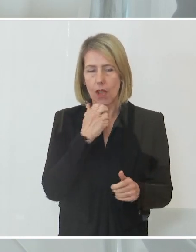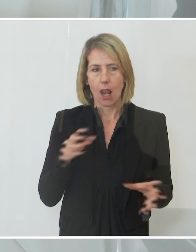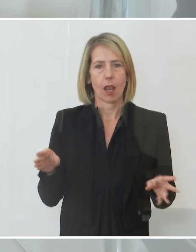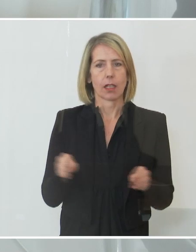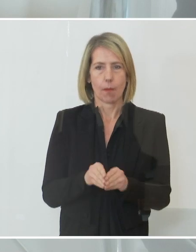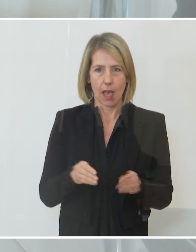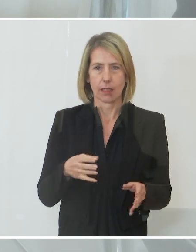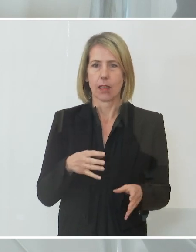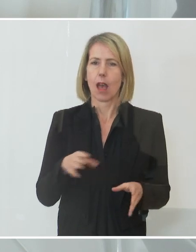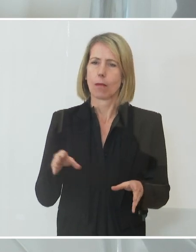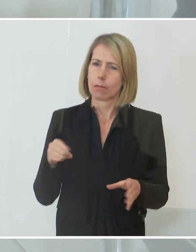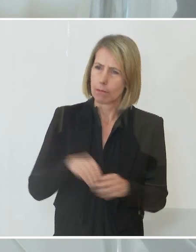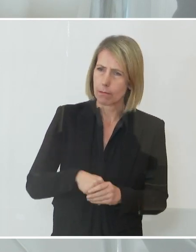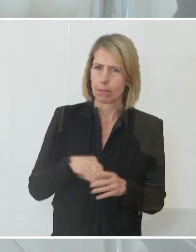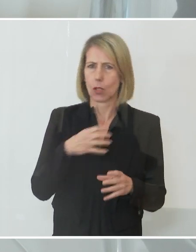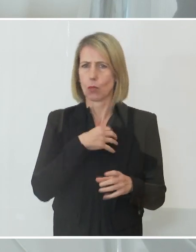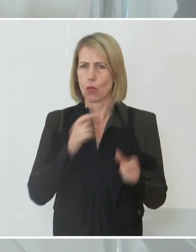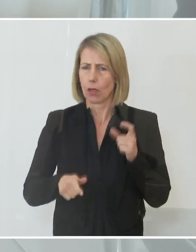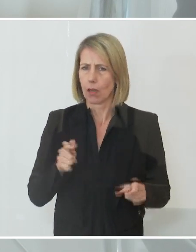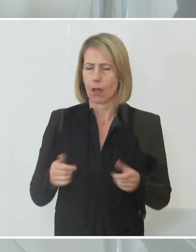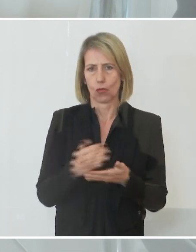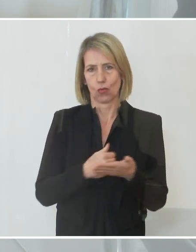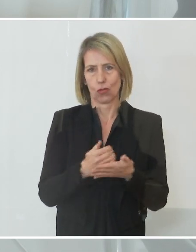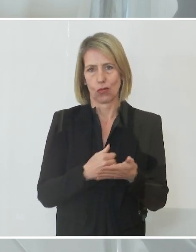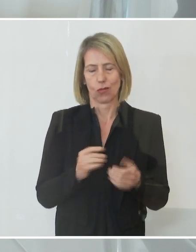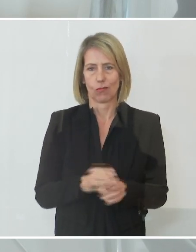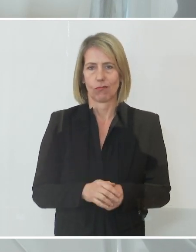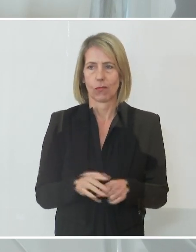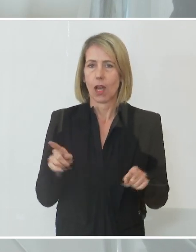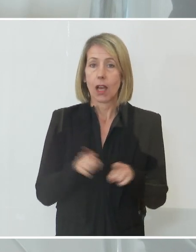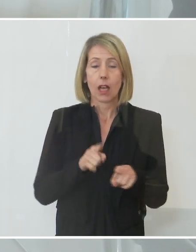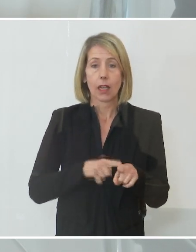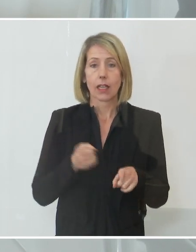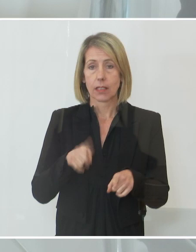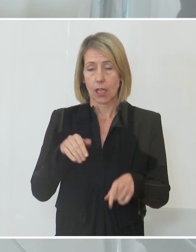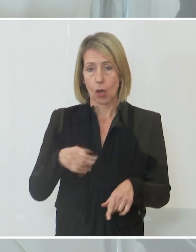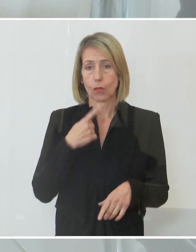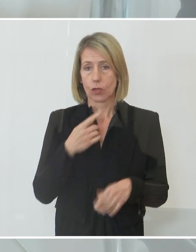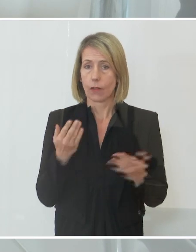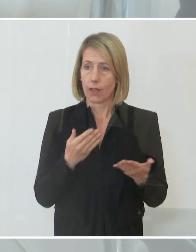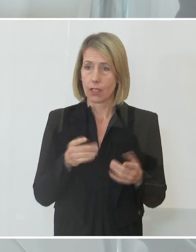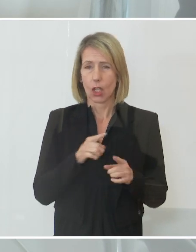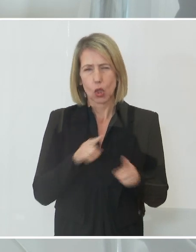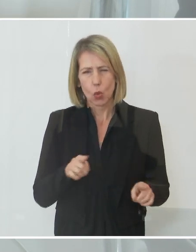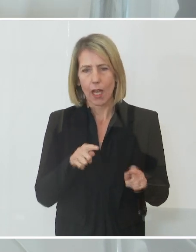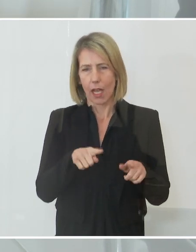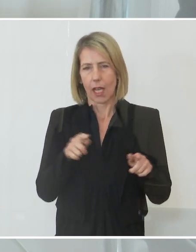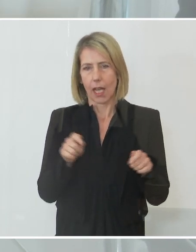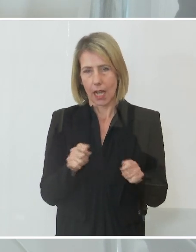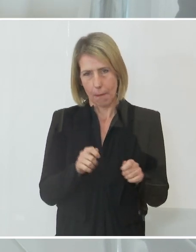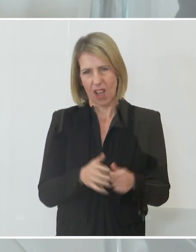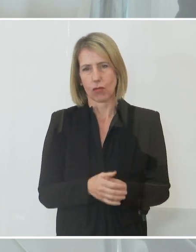und Bürg nutzen. Und gleichzeitig muss man betonen, dass es eben eine Atempause ist, dass sie